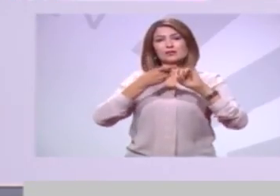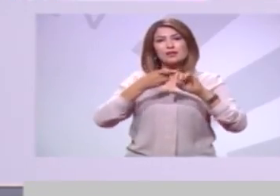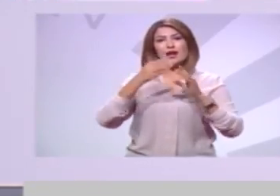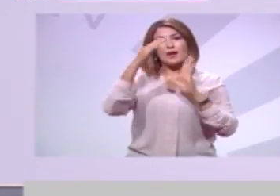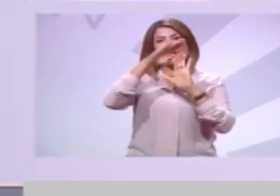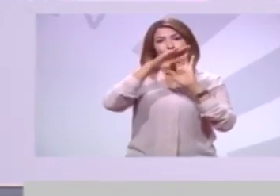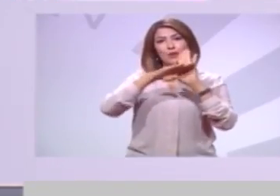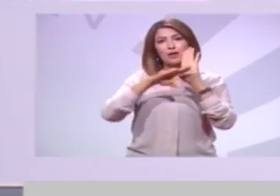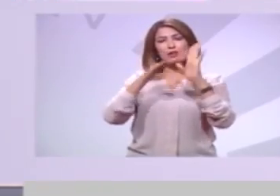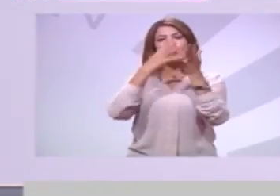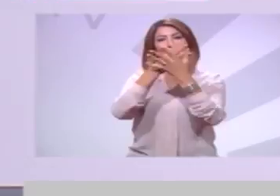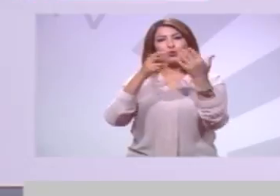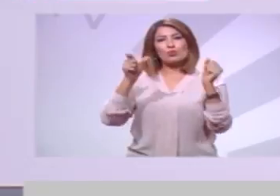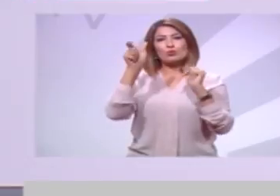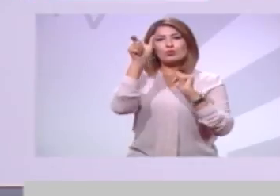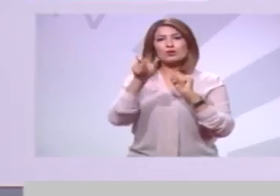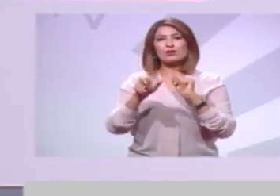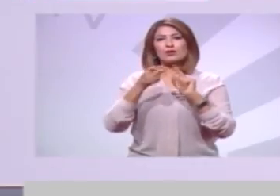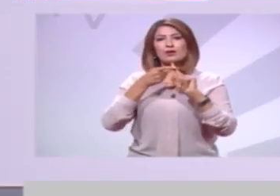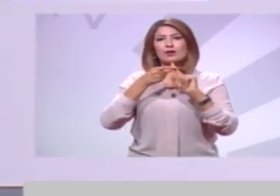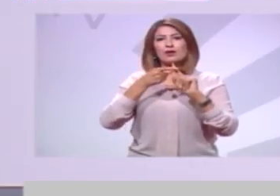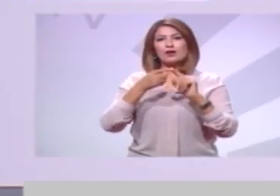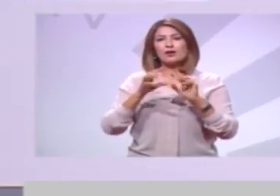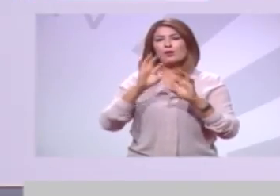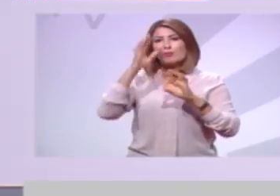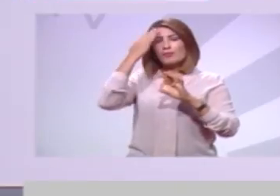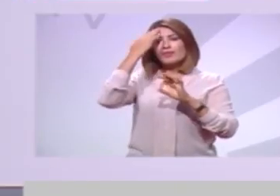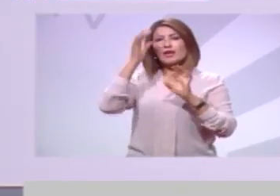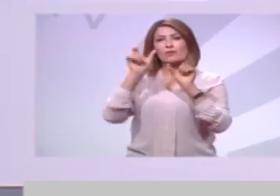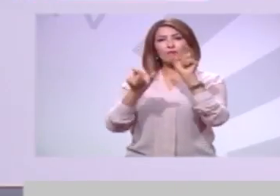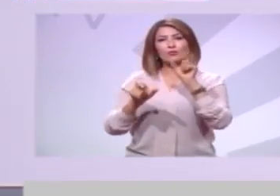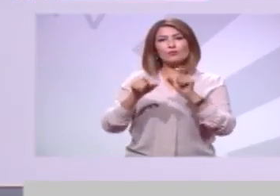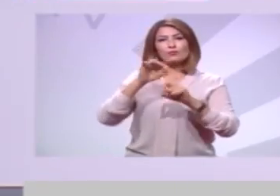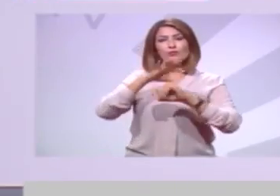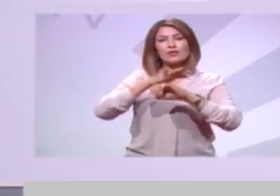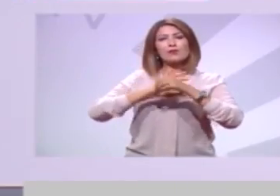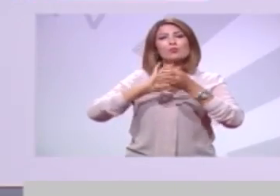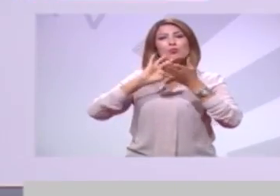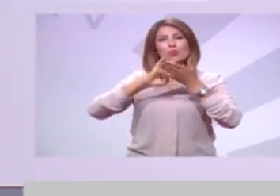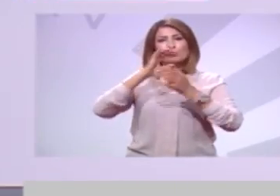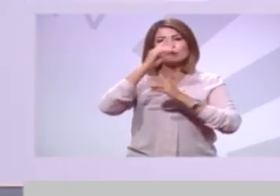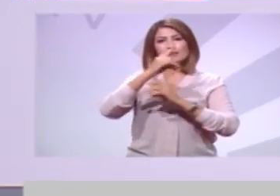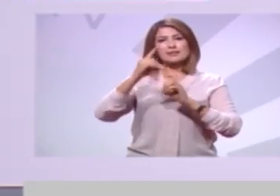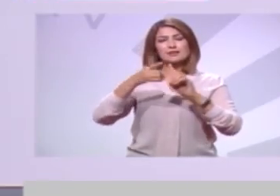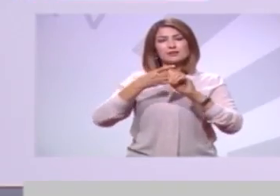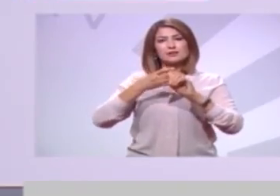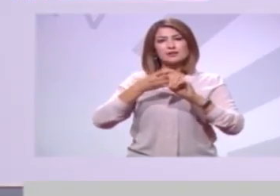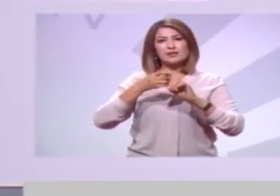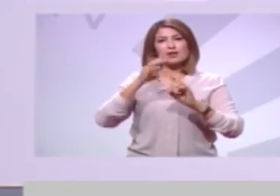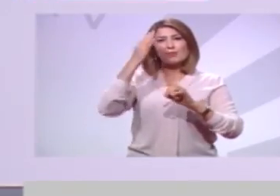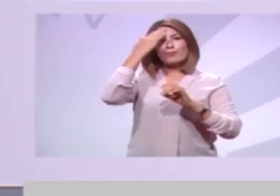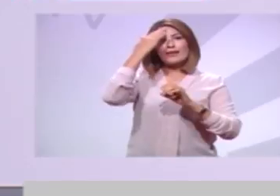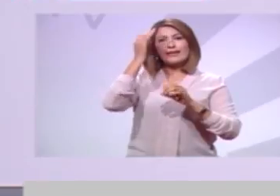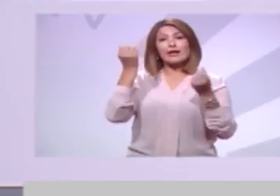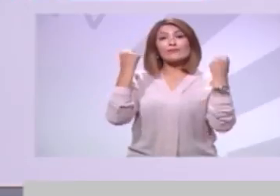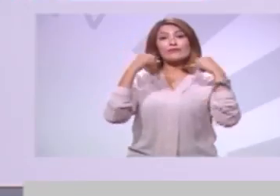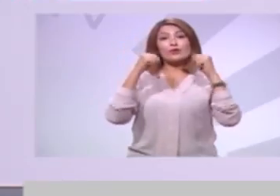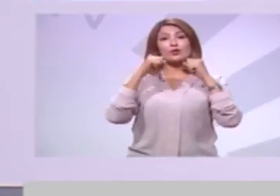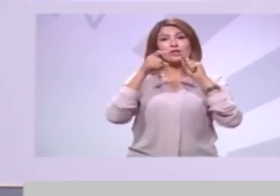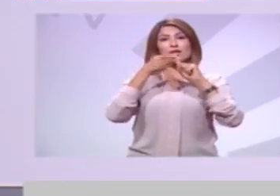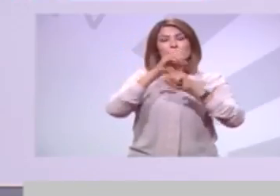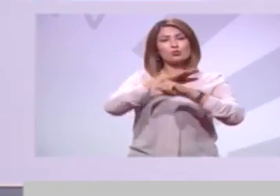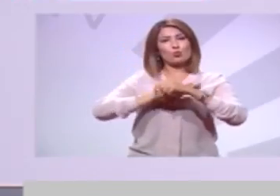اعتمدنا فيه كل مشاغل الجهة اه رعينا فيه كل نضالات جهتنا